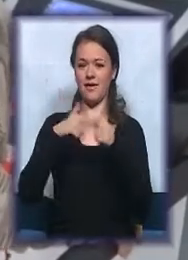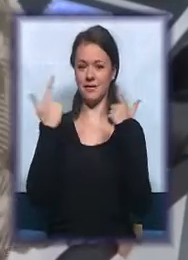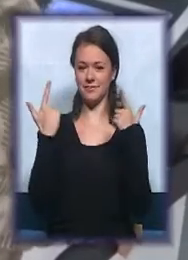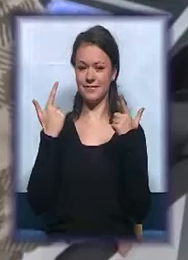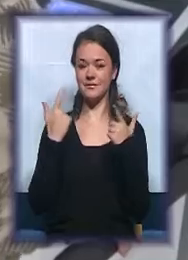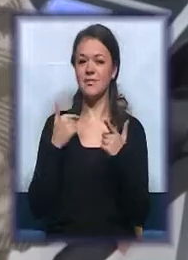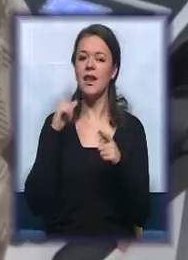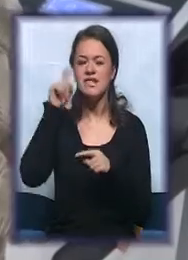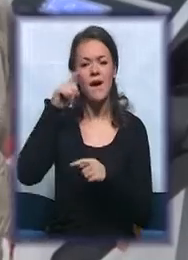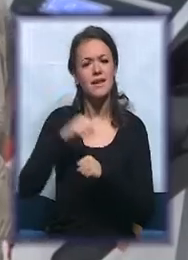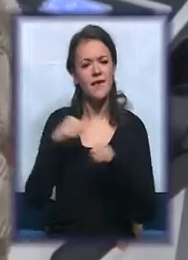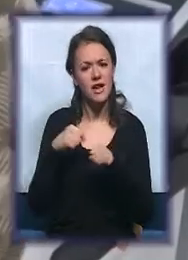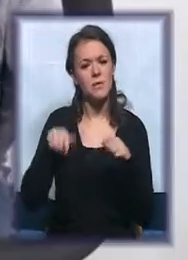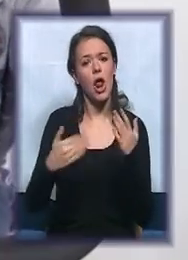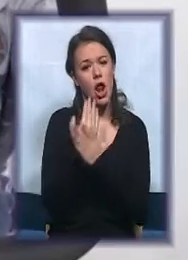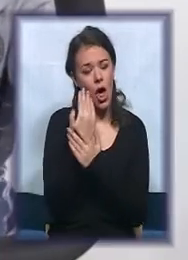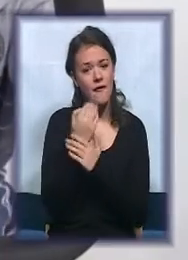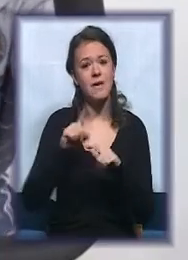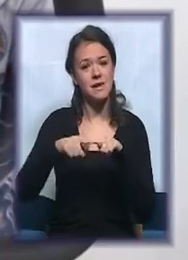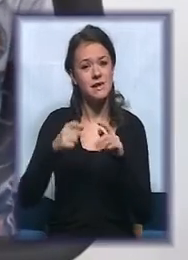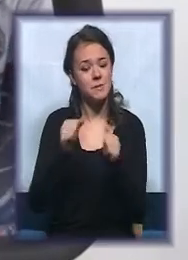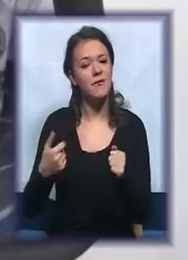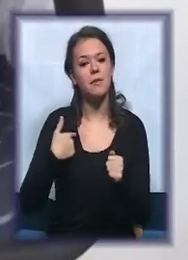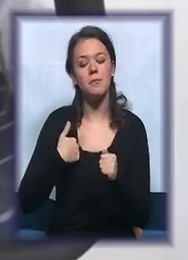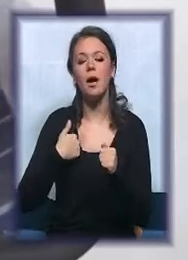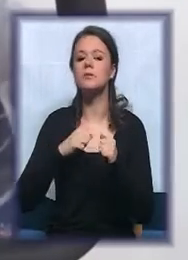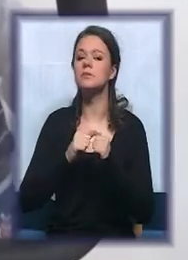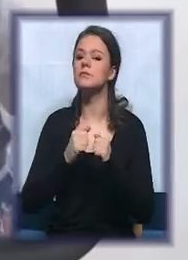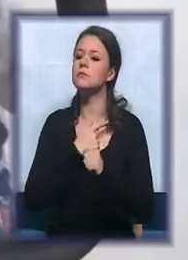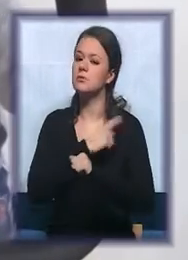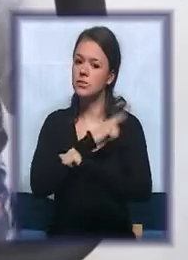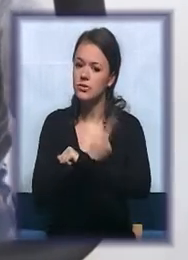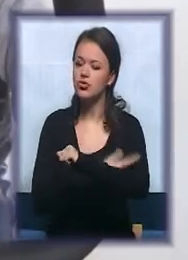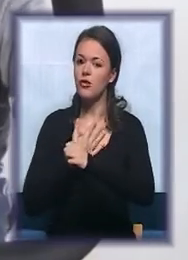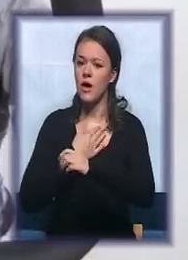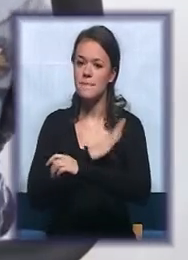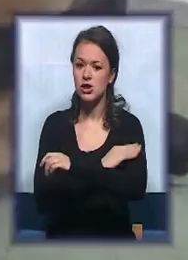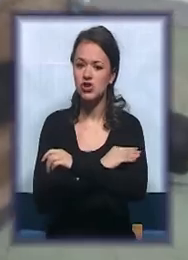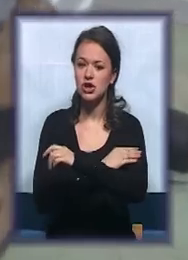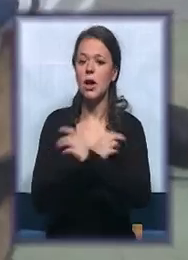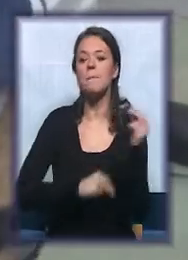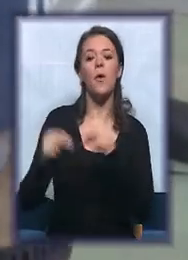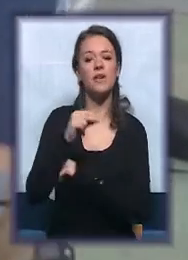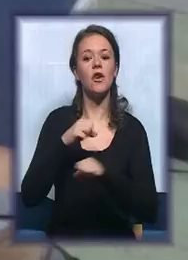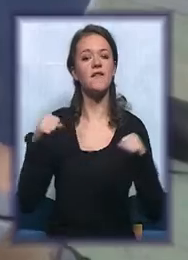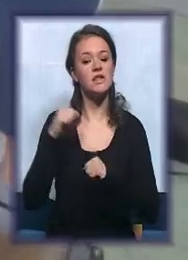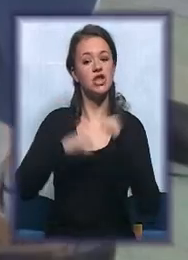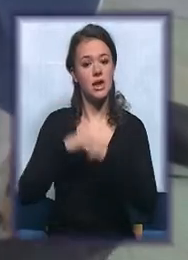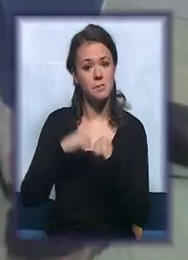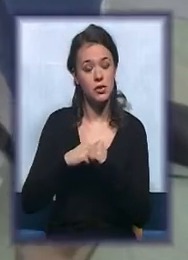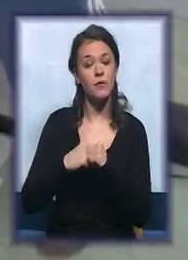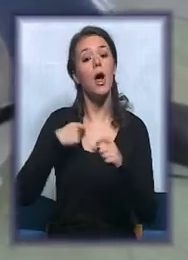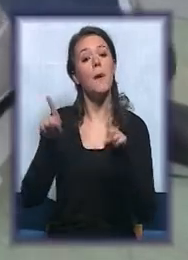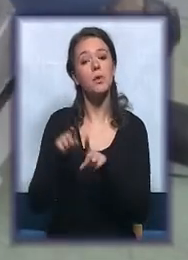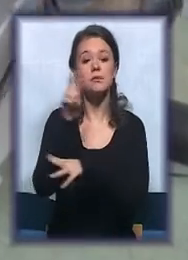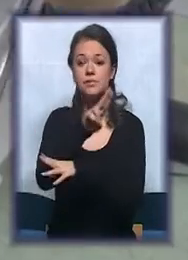Svakodnevnim vežbanjem na novim spravama, deca iz Boravka jačaju svoje mišiće i povećavaju fizičke sposobnosti uz nadzor iskusnih profesora